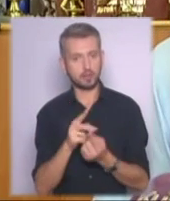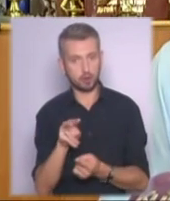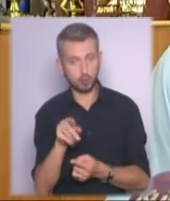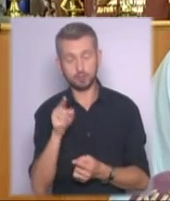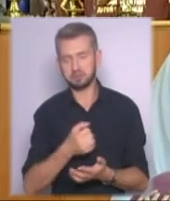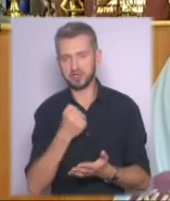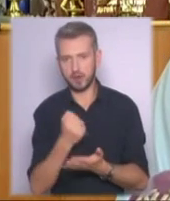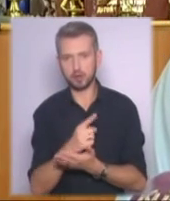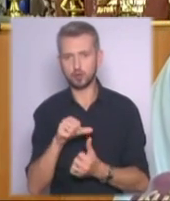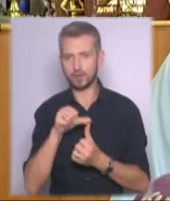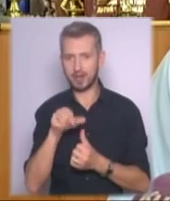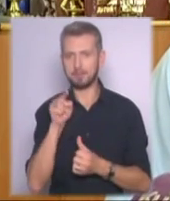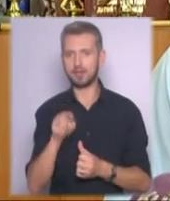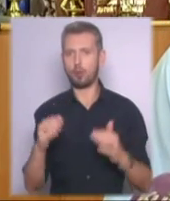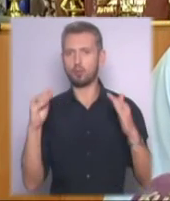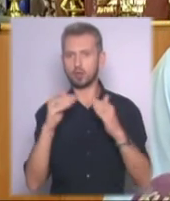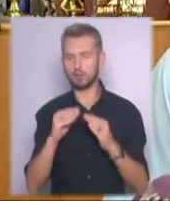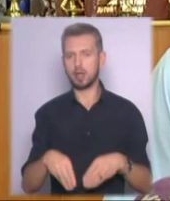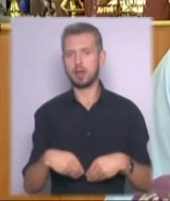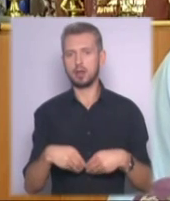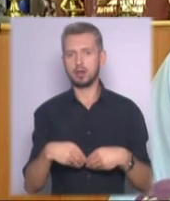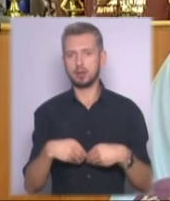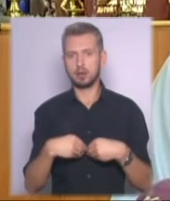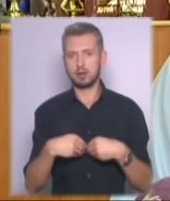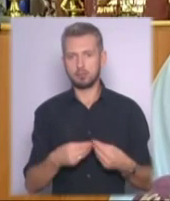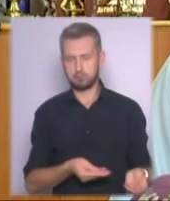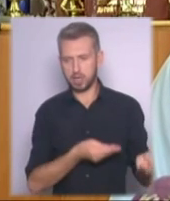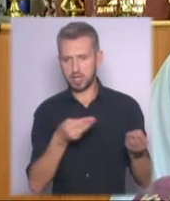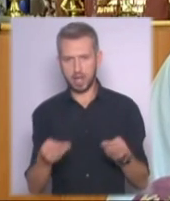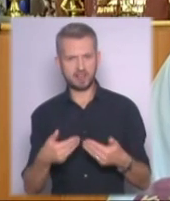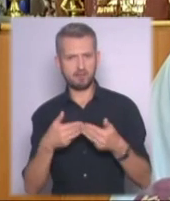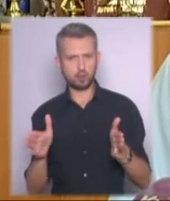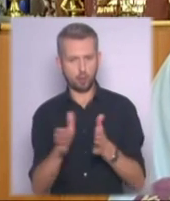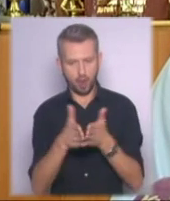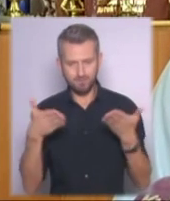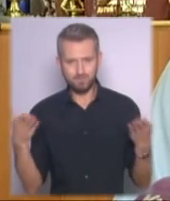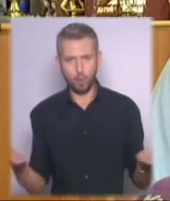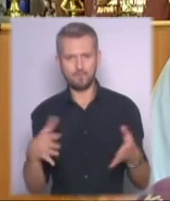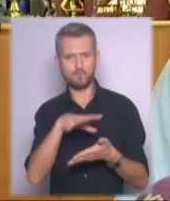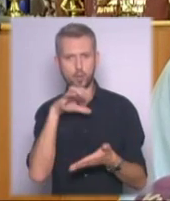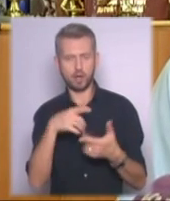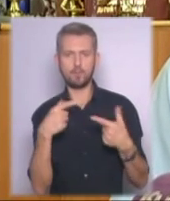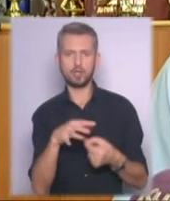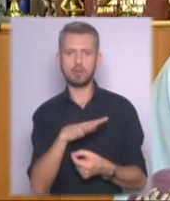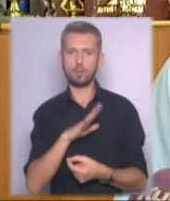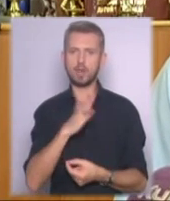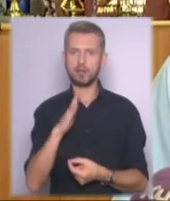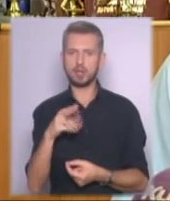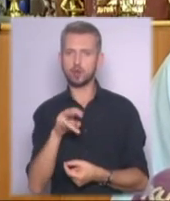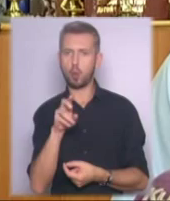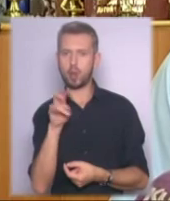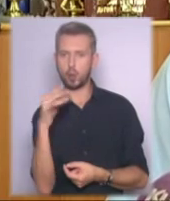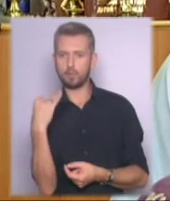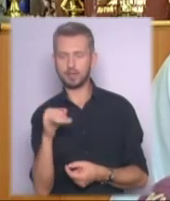підтвердили, що саме ця будівля принесли випускний альбом, випускнув фотографію, де був і Валерій Васильович Лобановський,